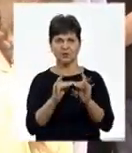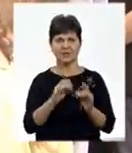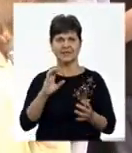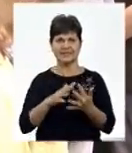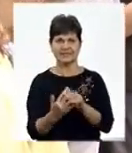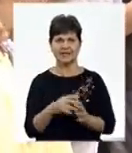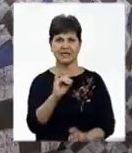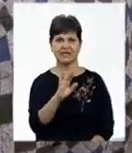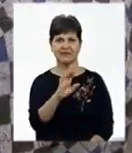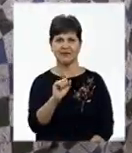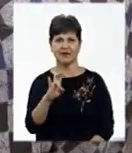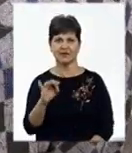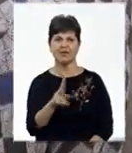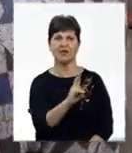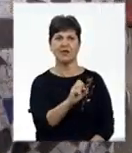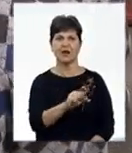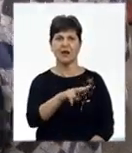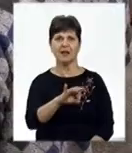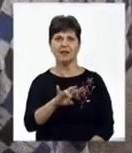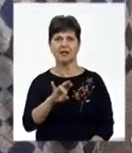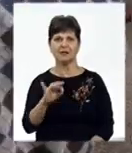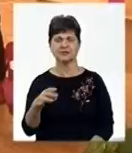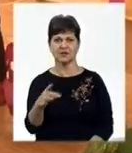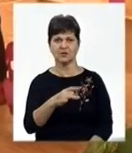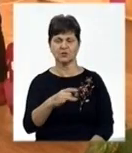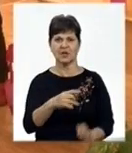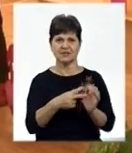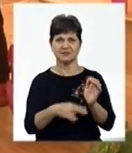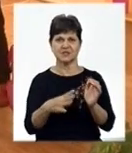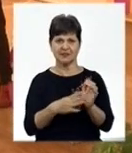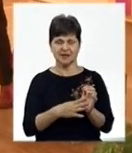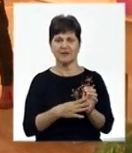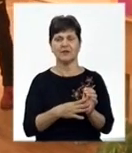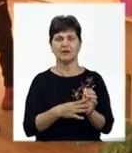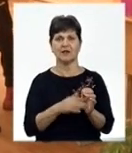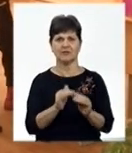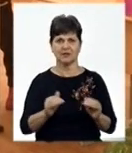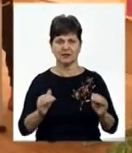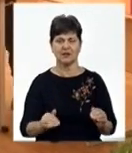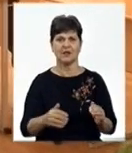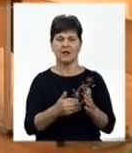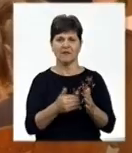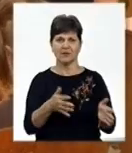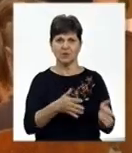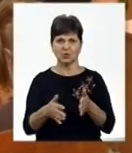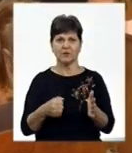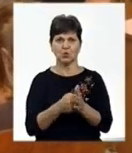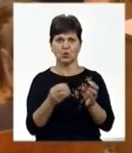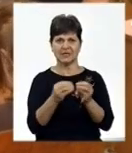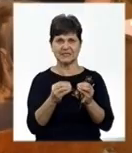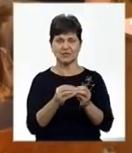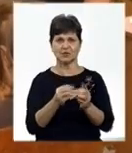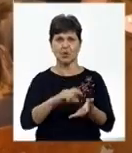Іванів Калинівського району навчається 89 вихованців від підготовчого до 10 класу. Це діти з особливими освітніми